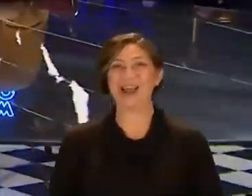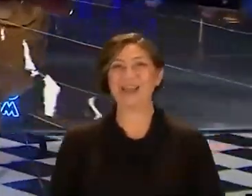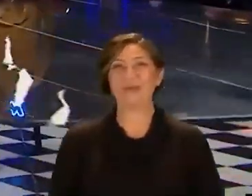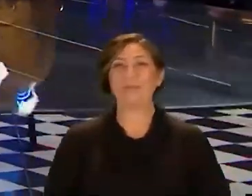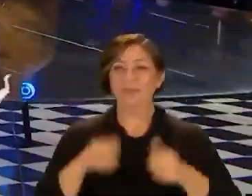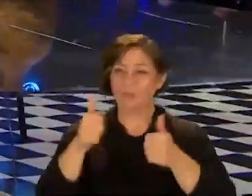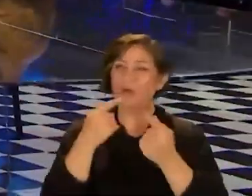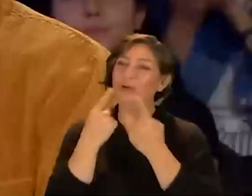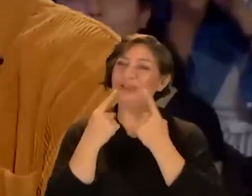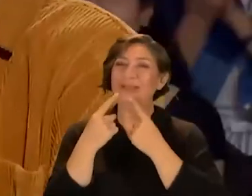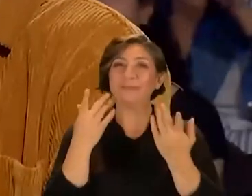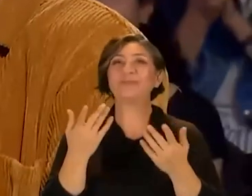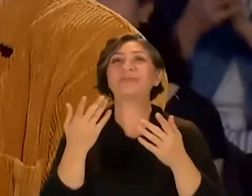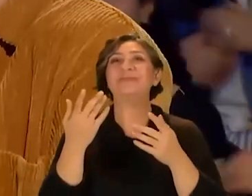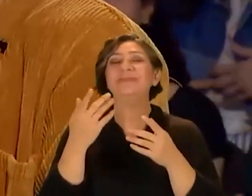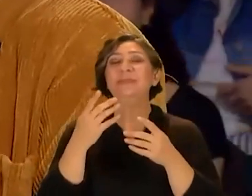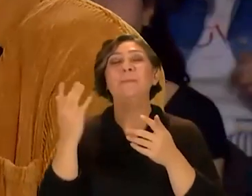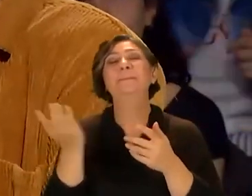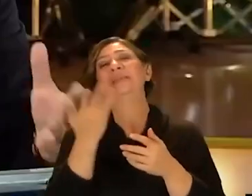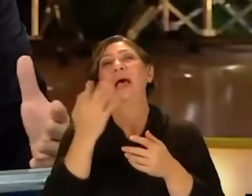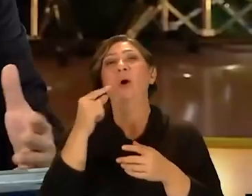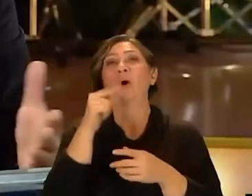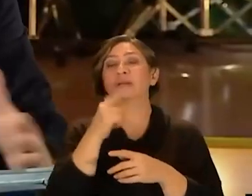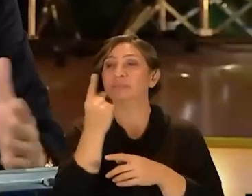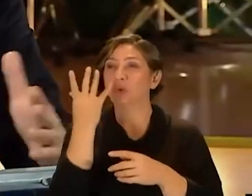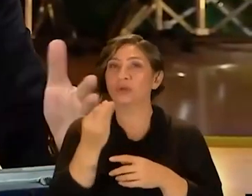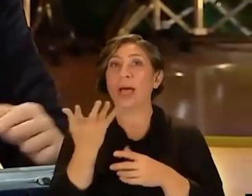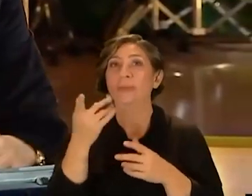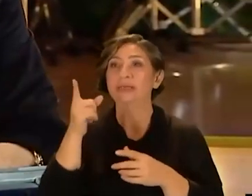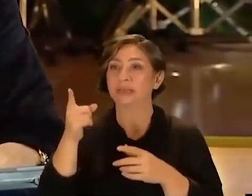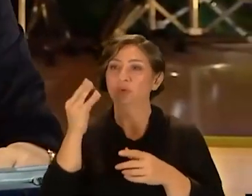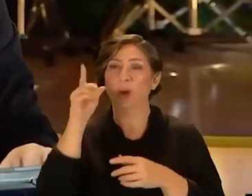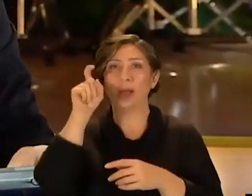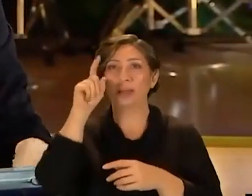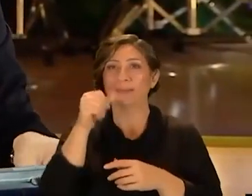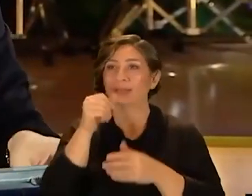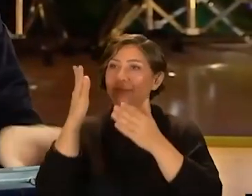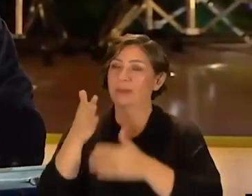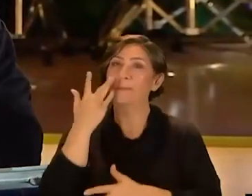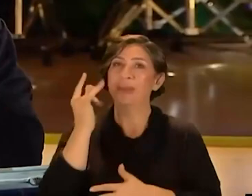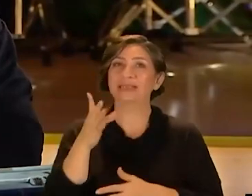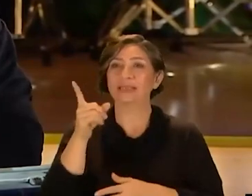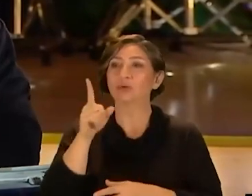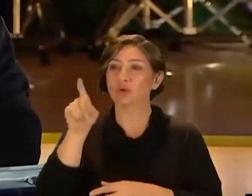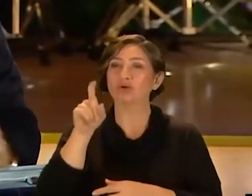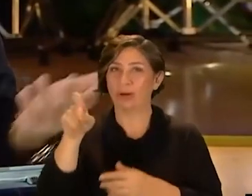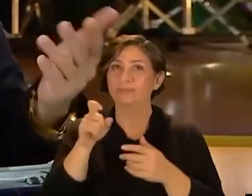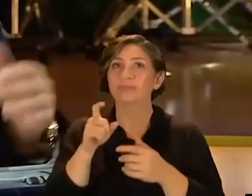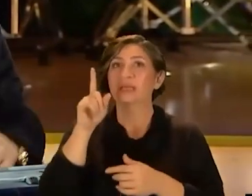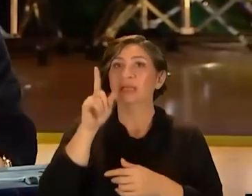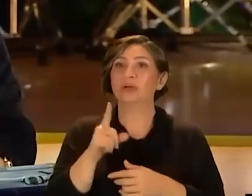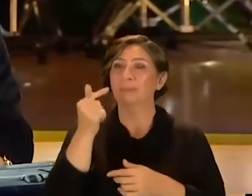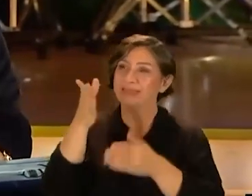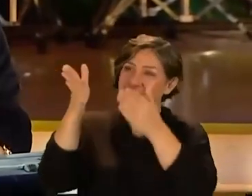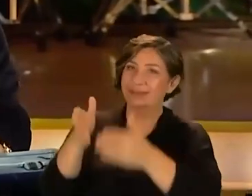Tamam konuşalım Ve mesela orada bir şey oldu Ama sen çok akıllı bir adamsın Belli sana bunları soracağım şimdi